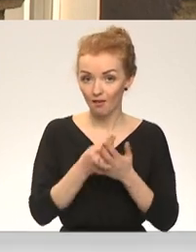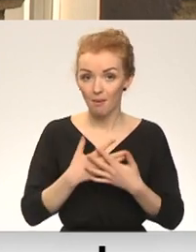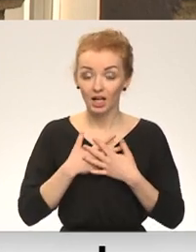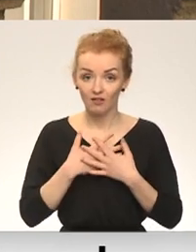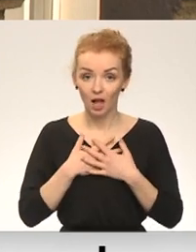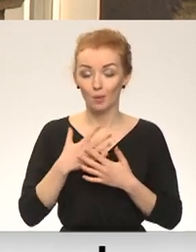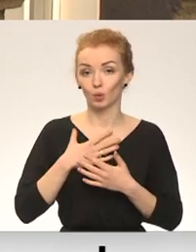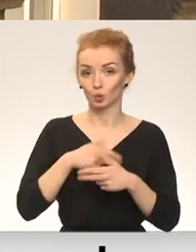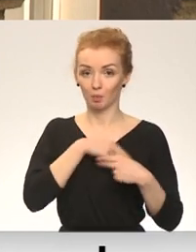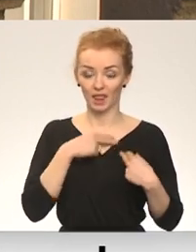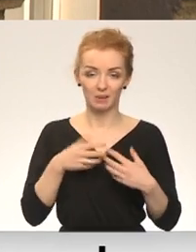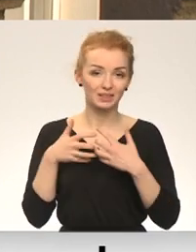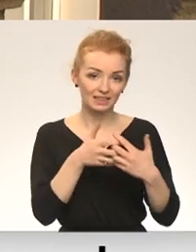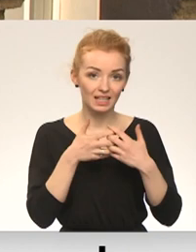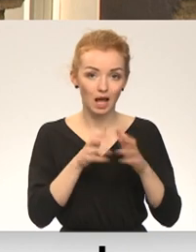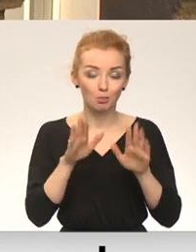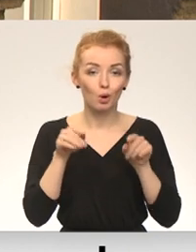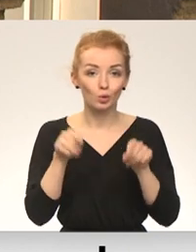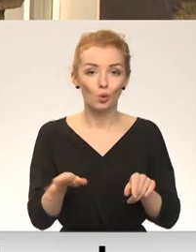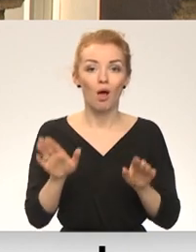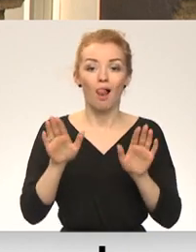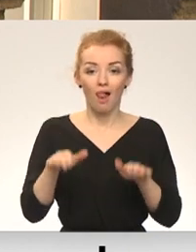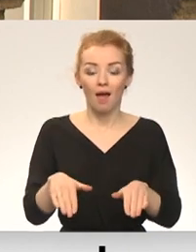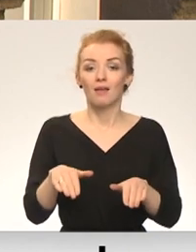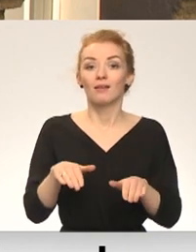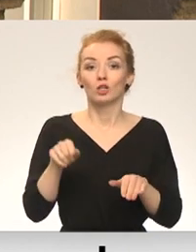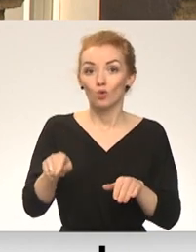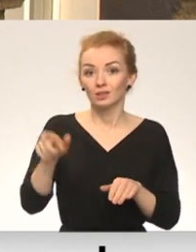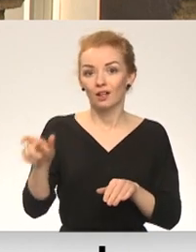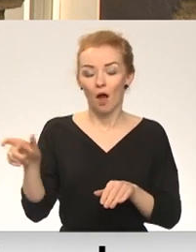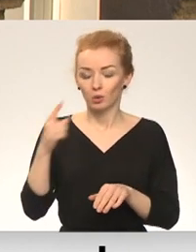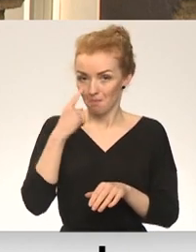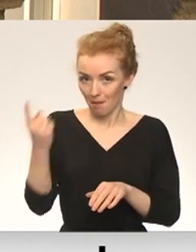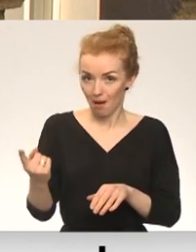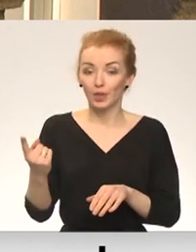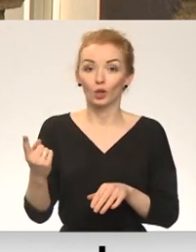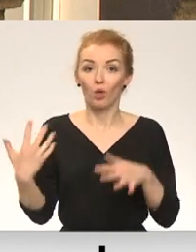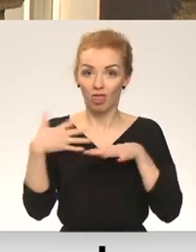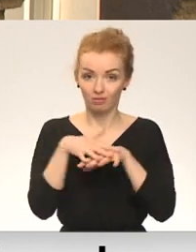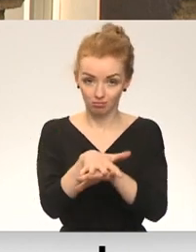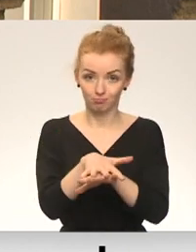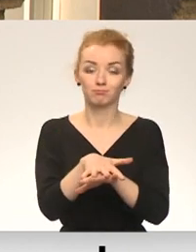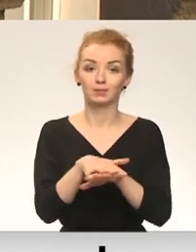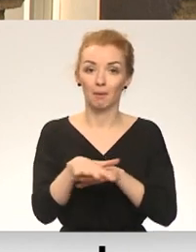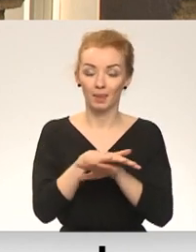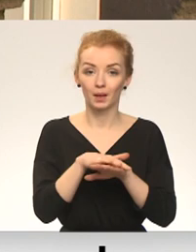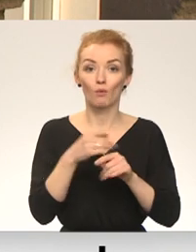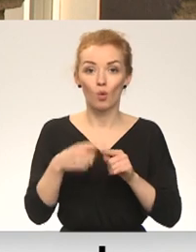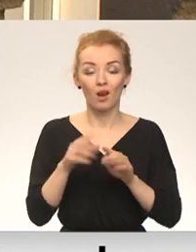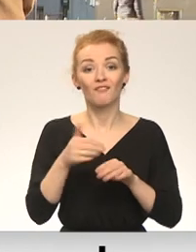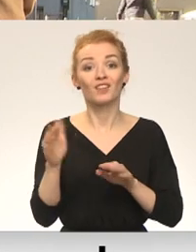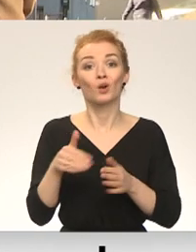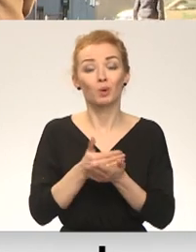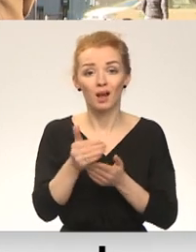mūsu biedrība cīnas par to, lai viņus pamanītu, iekļautu sabiedrībā, lai viņi varētu strādāt,